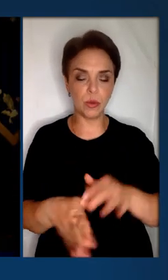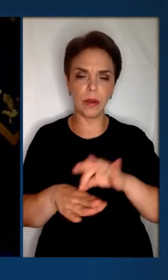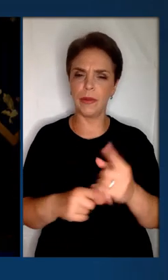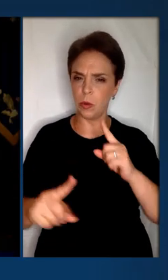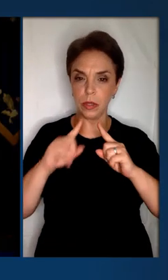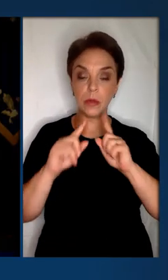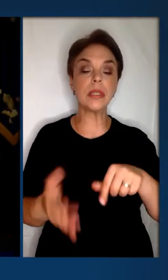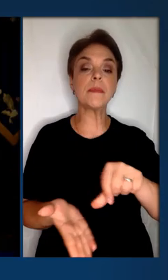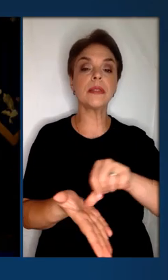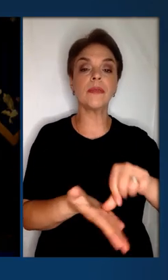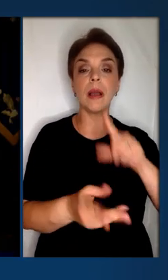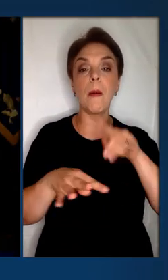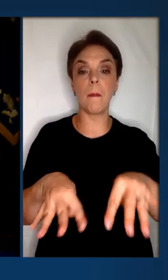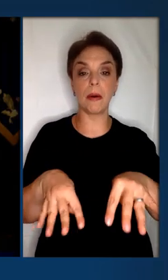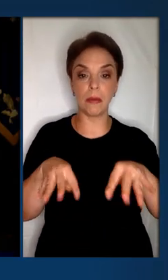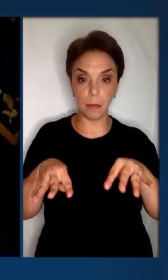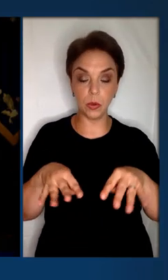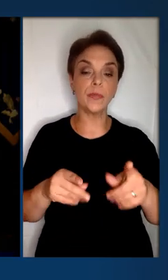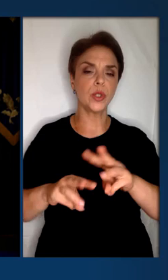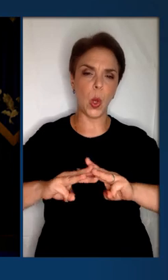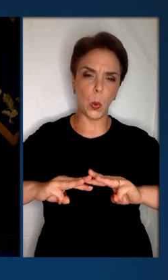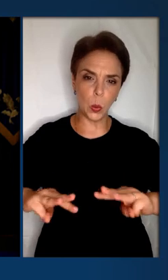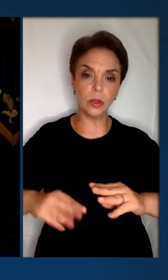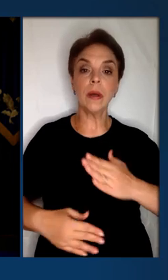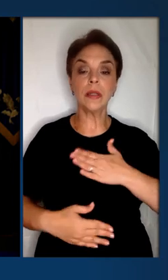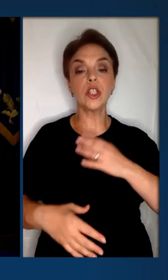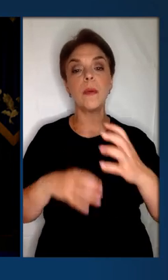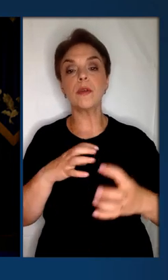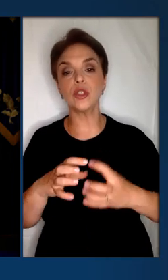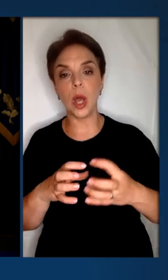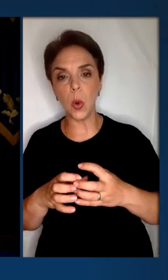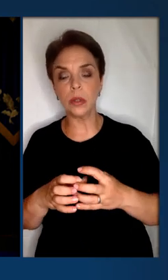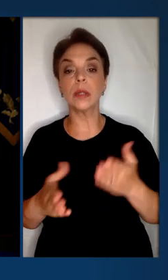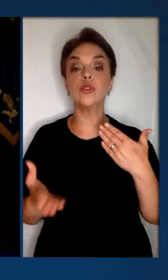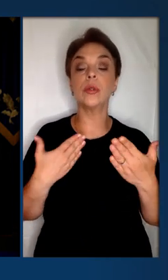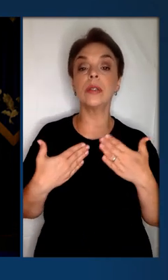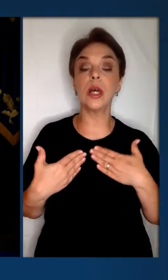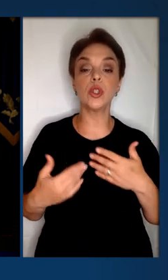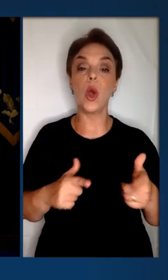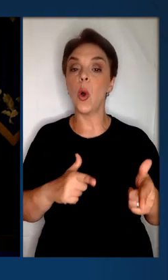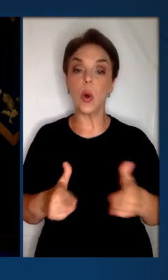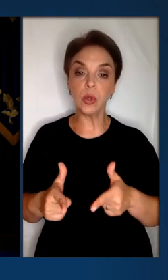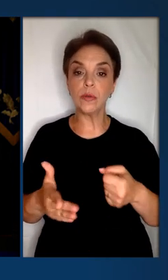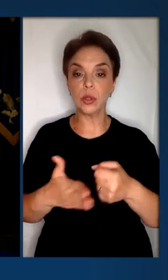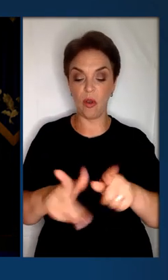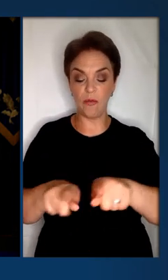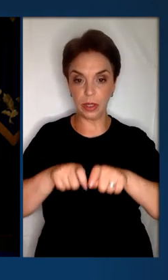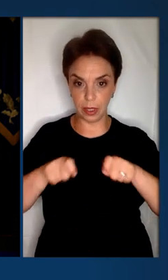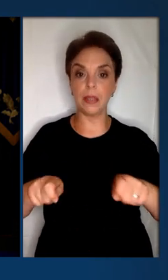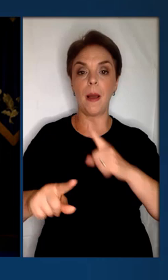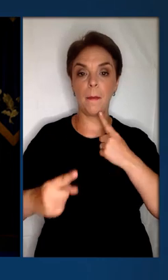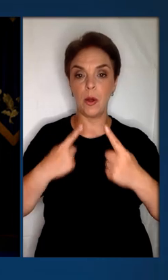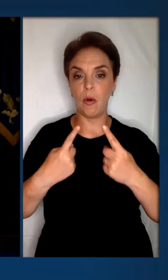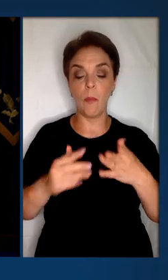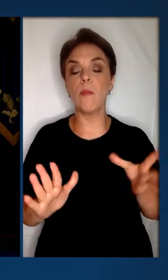Євросоюз провів велику нараду із представниками парламенту, з урядовцями, нашими міжнародниками, щодо нашої готовності до